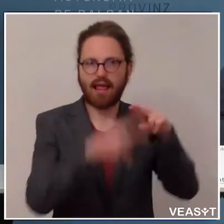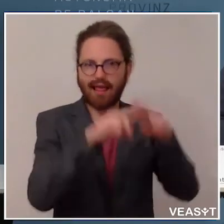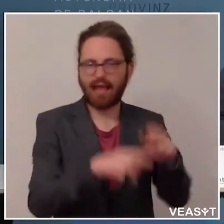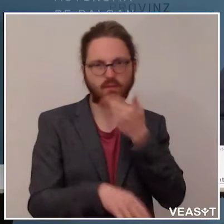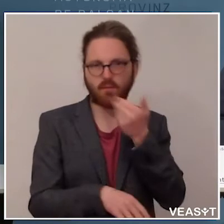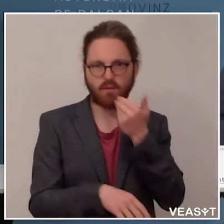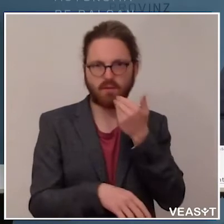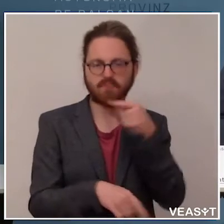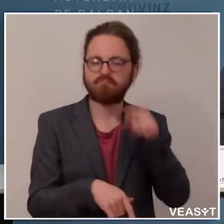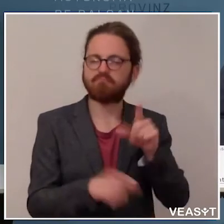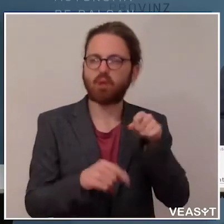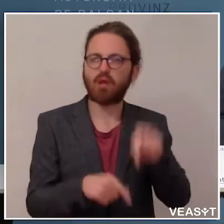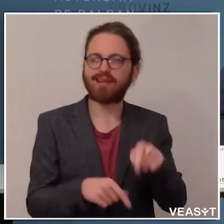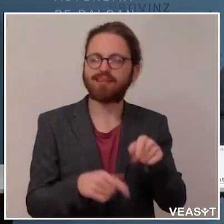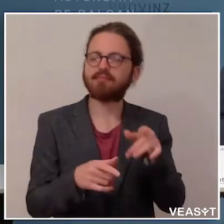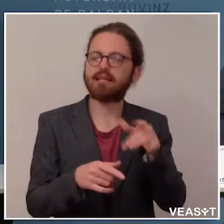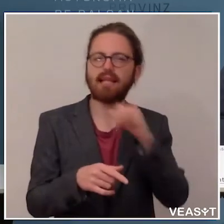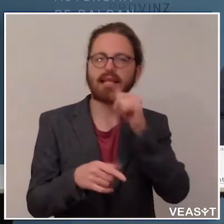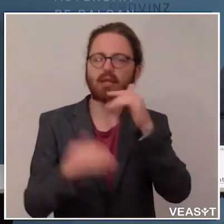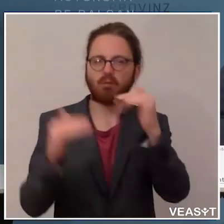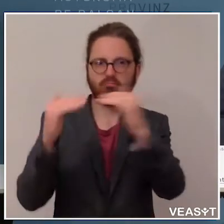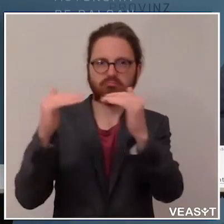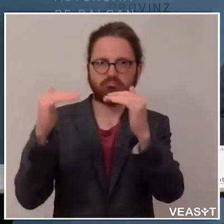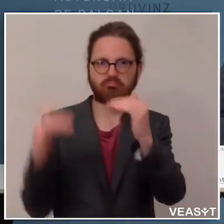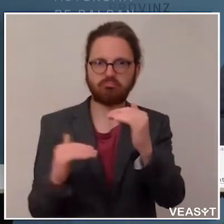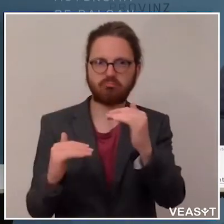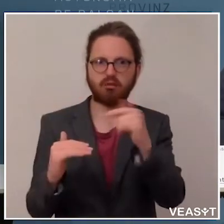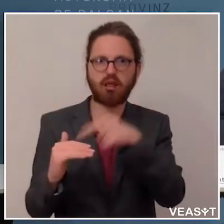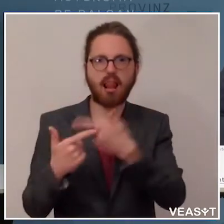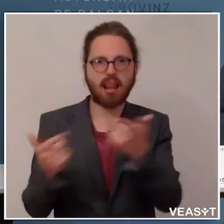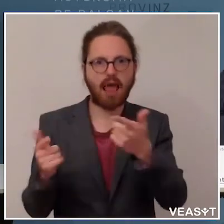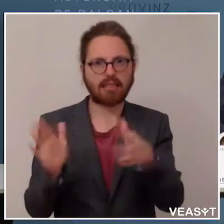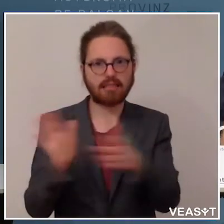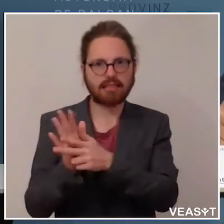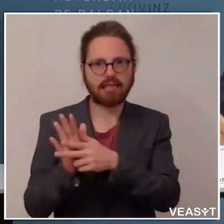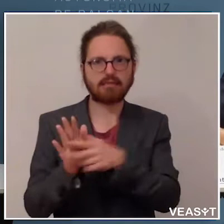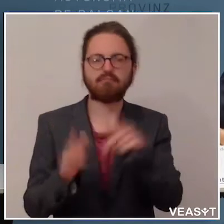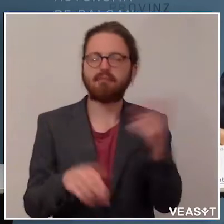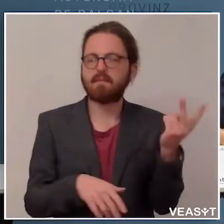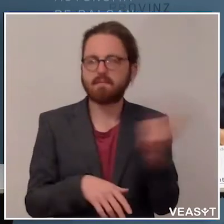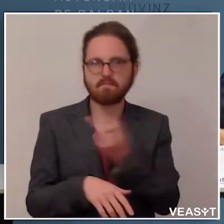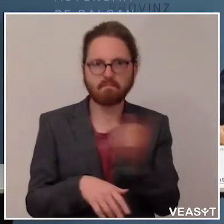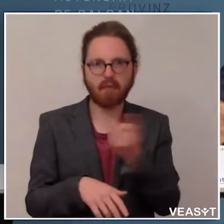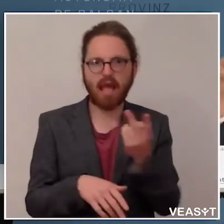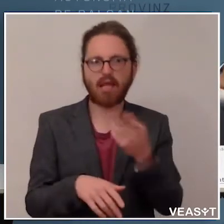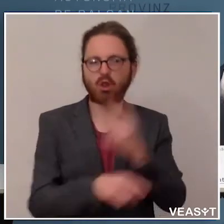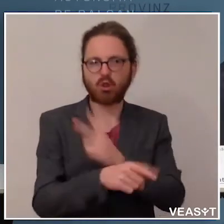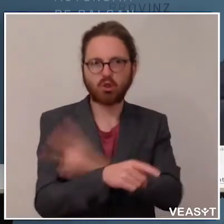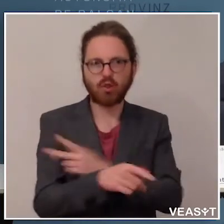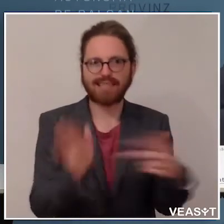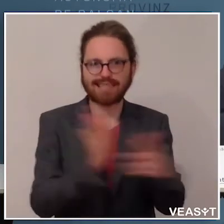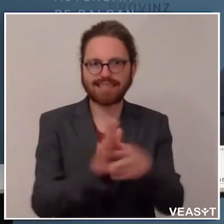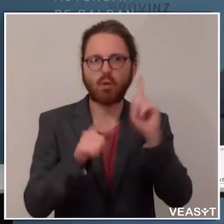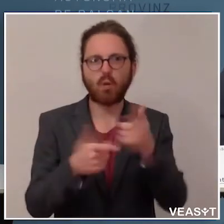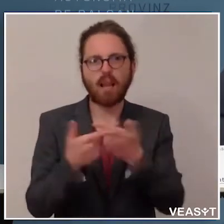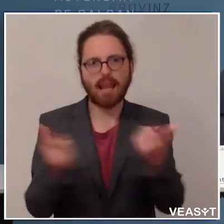Südtirol zu beachten. In Südtirol gilt eben das Landesgesetz und nicht das staatliche. Beide, das Staatsgesetz und das Landesgesetz, müssen